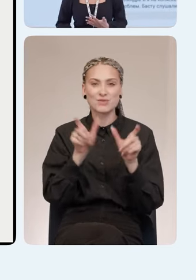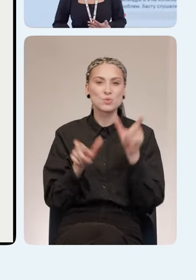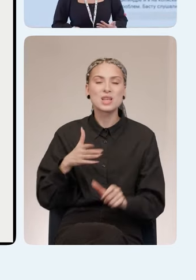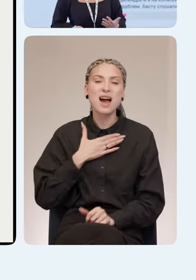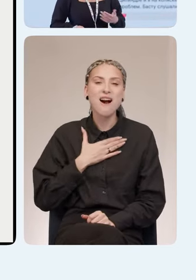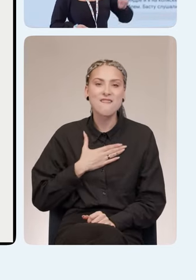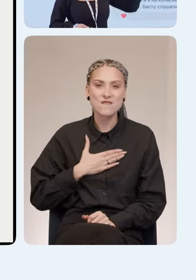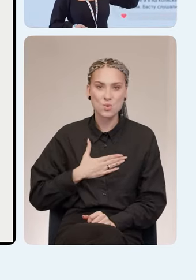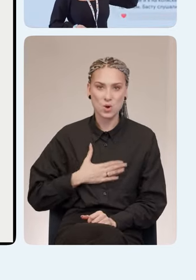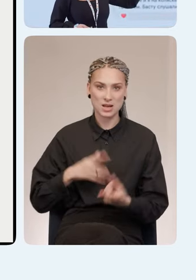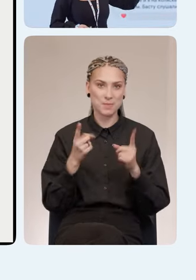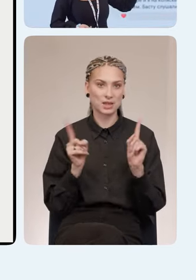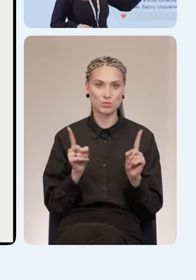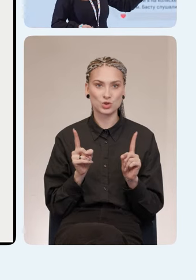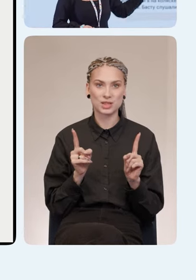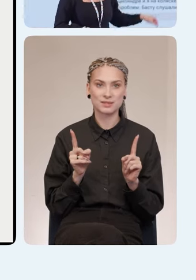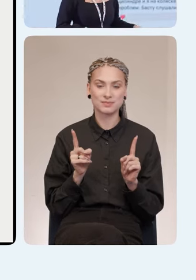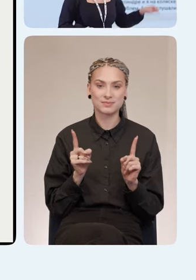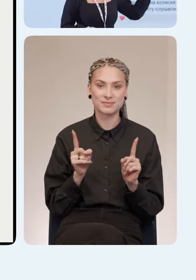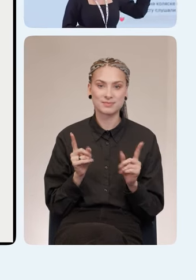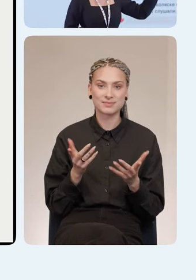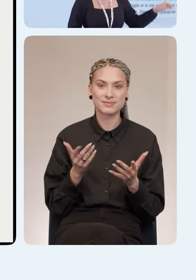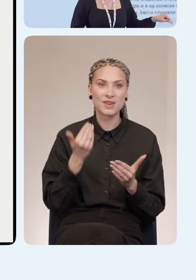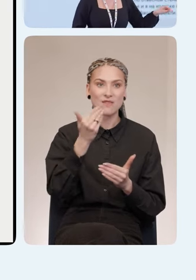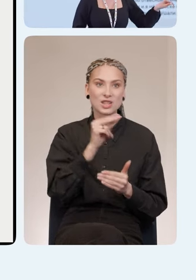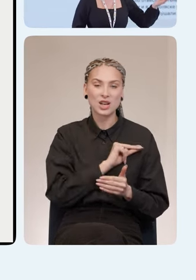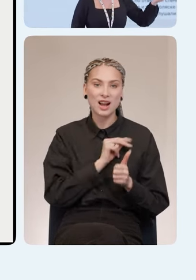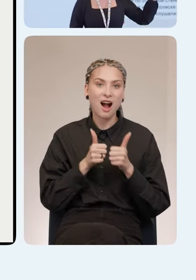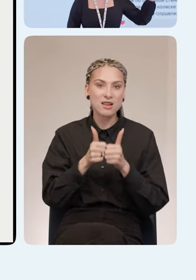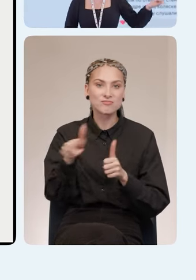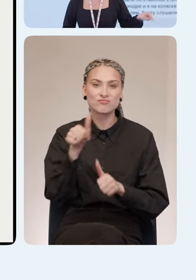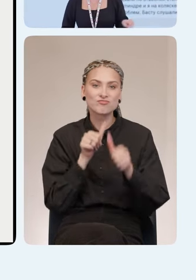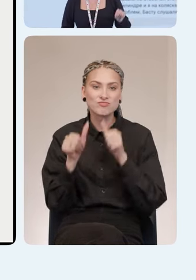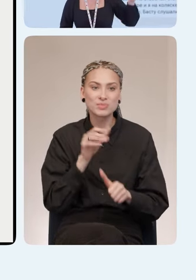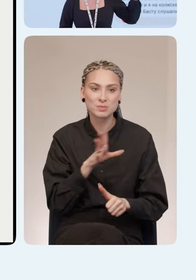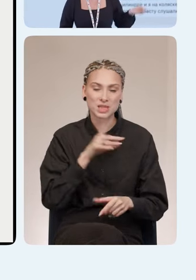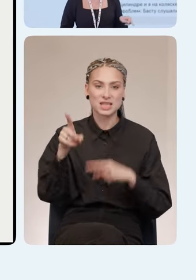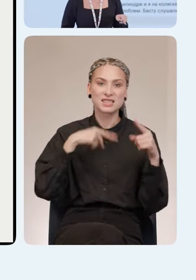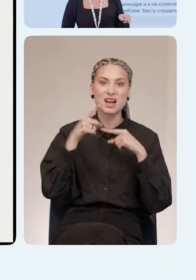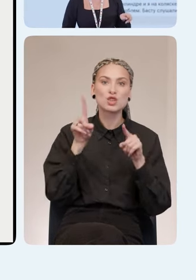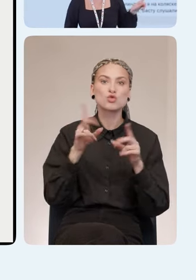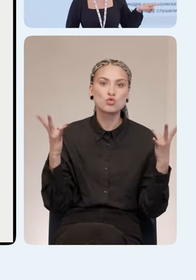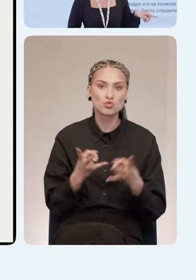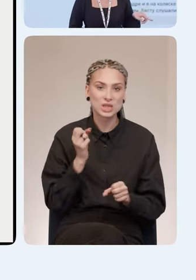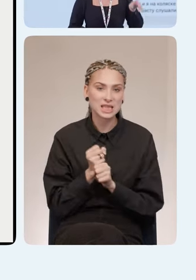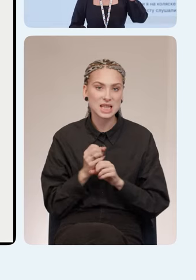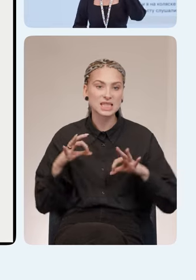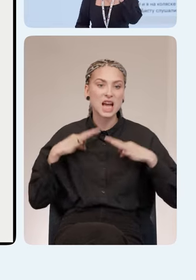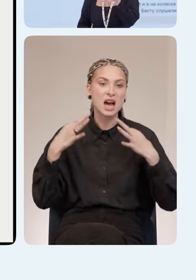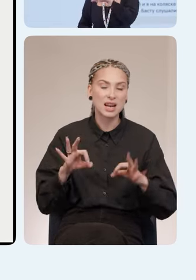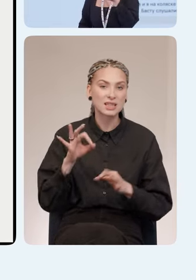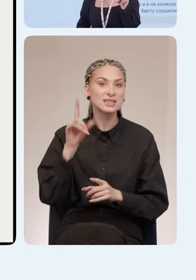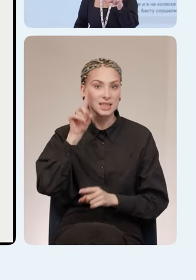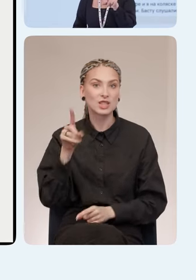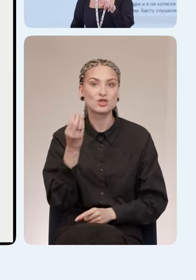потому что коллеги ваши протестировали. Они сказали, что нужно сделать заранее. И знаете,